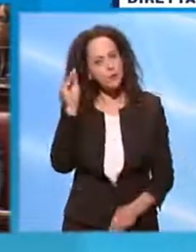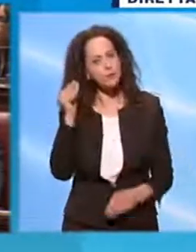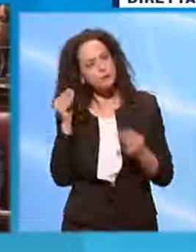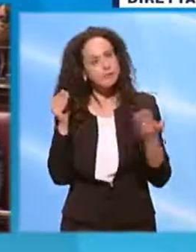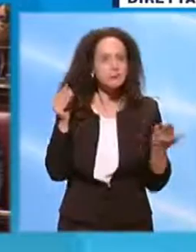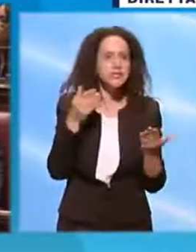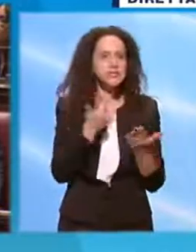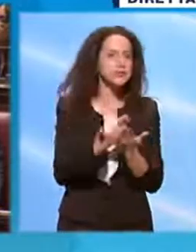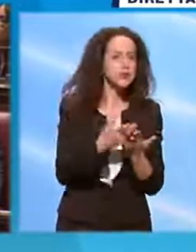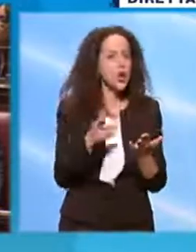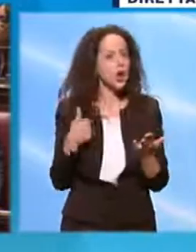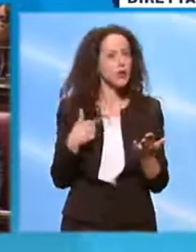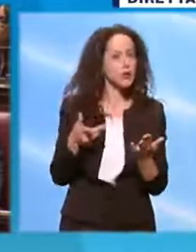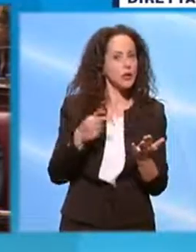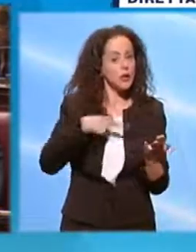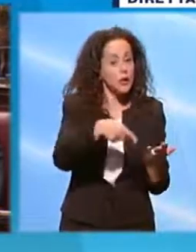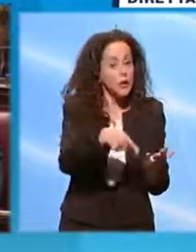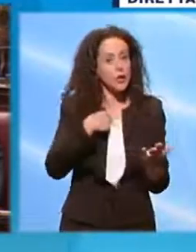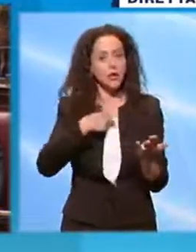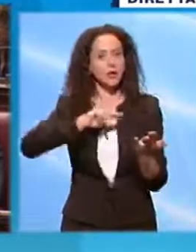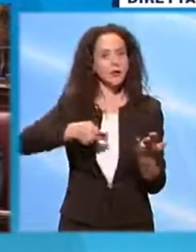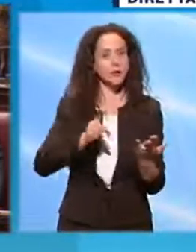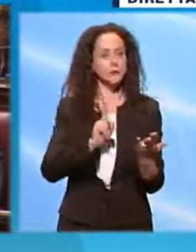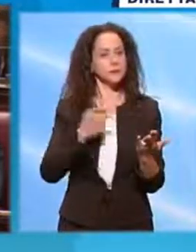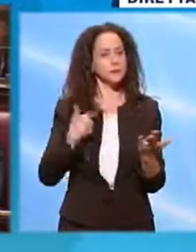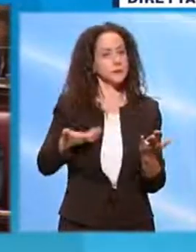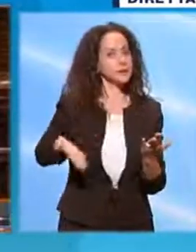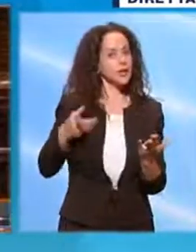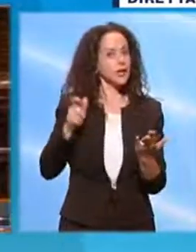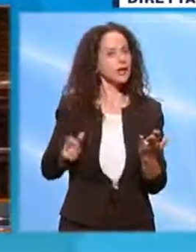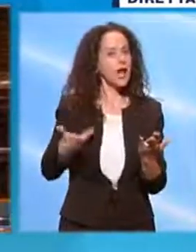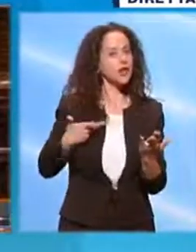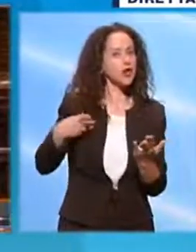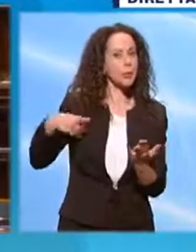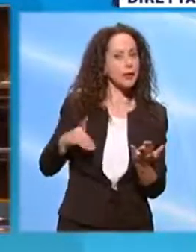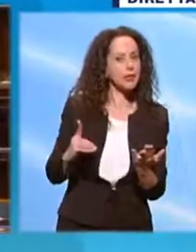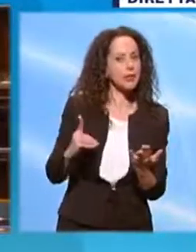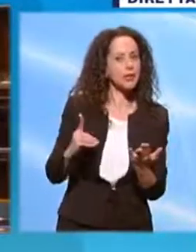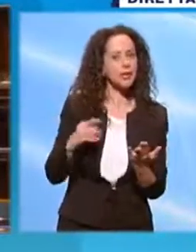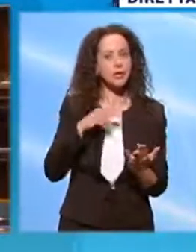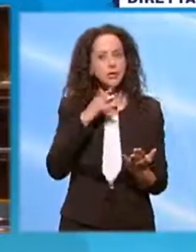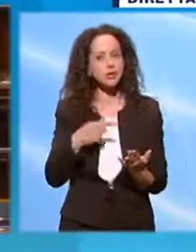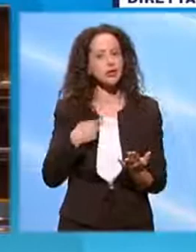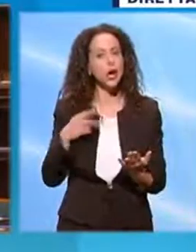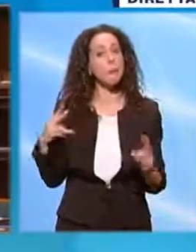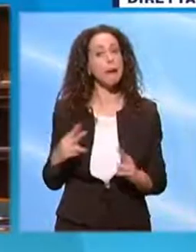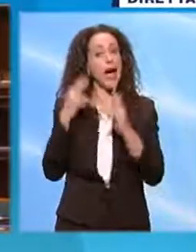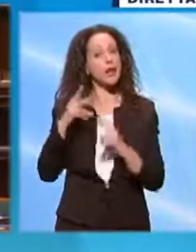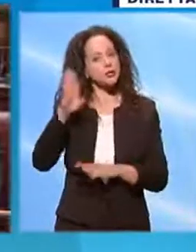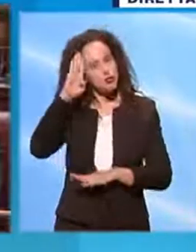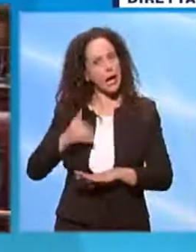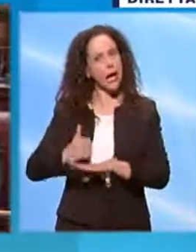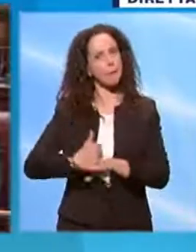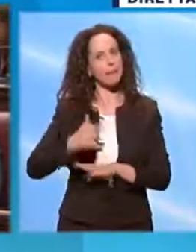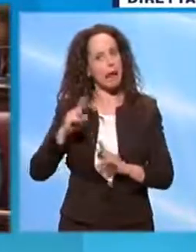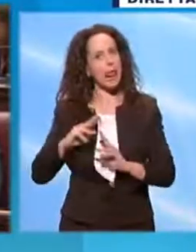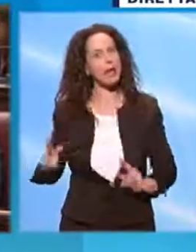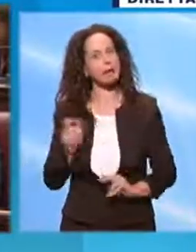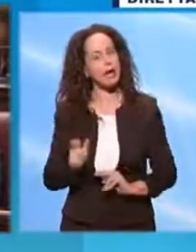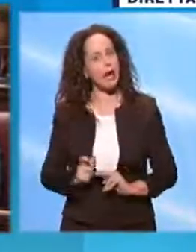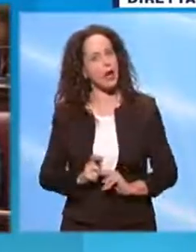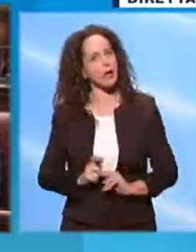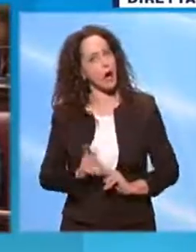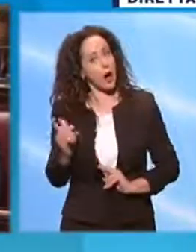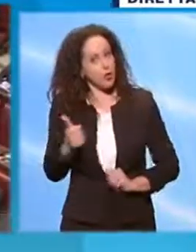mi dispiace, io questa roba non la posso firmare perché in Italia non ho solo il PD che dice che Parigi è la capitale d'Italia. Non ho solo il Movimento 5 Stelle